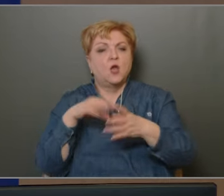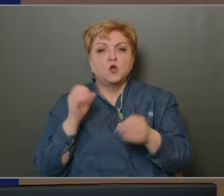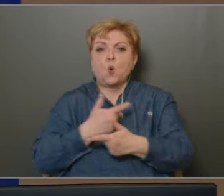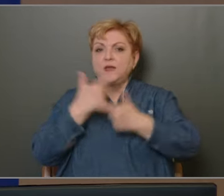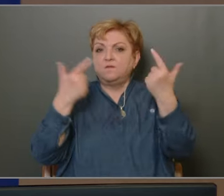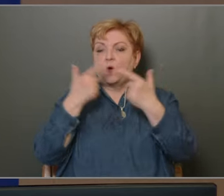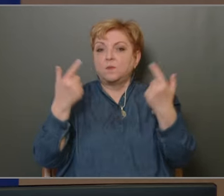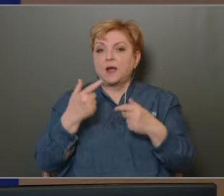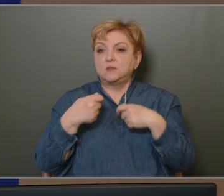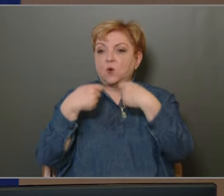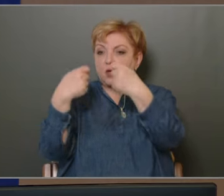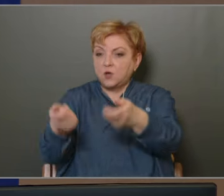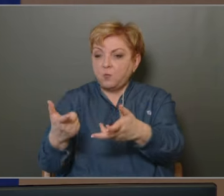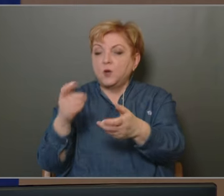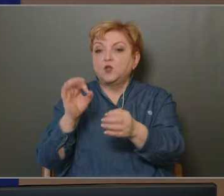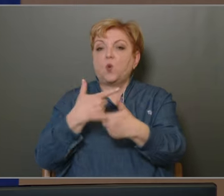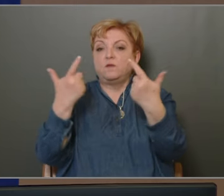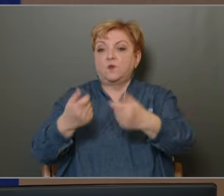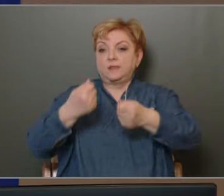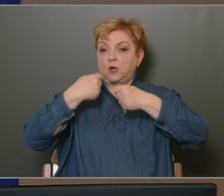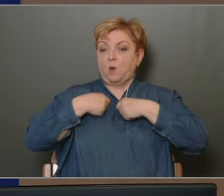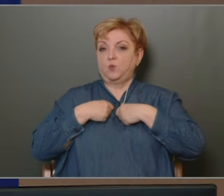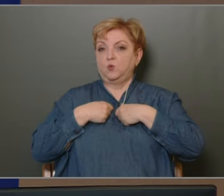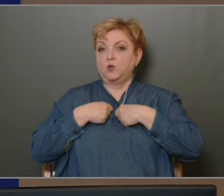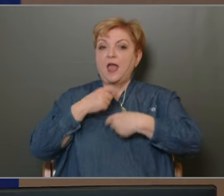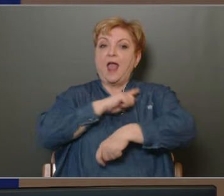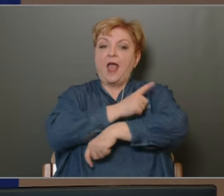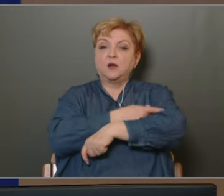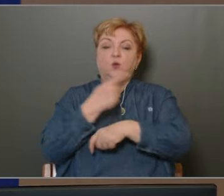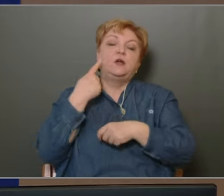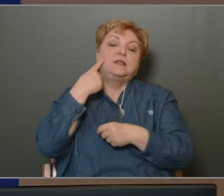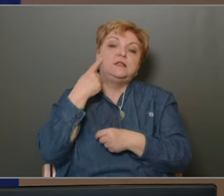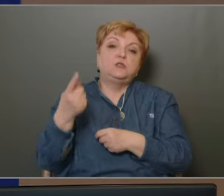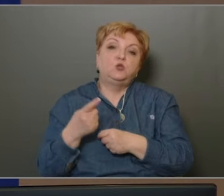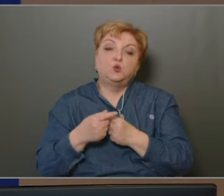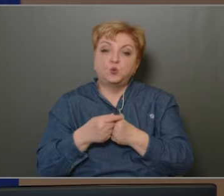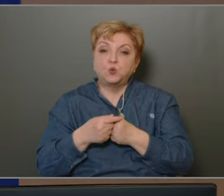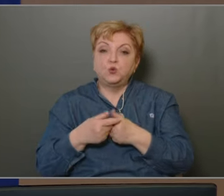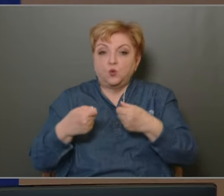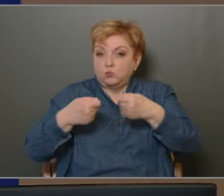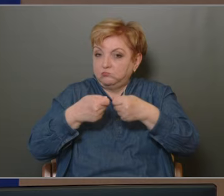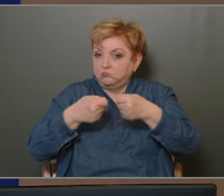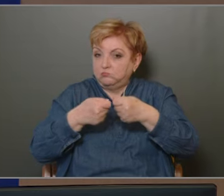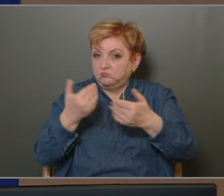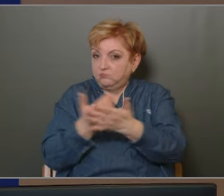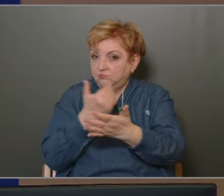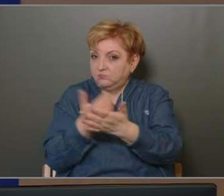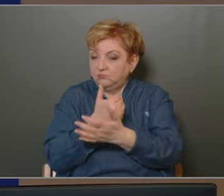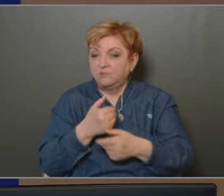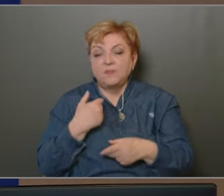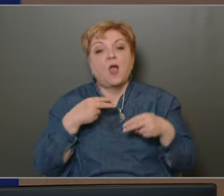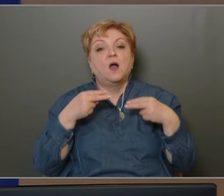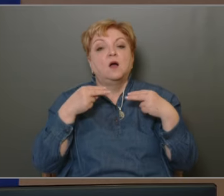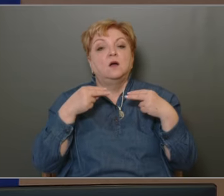információkat kap, és mi is jó információkat kapunk És az erőket így tudjuk egyesíteni Én